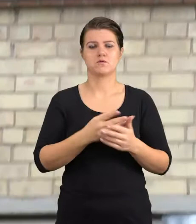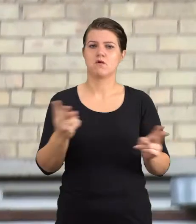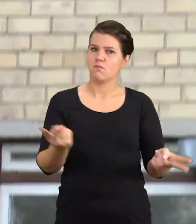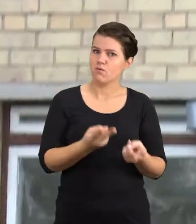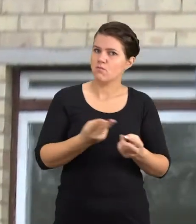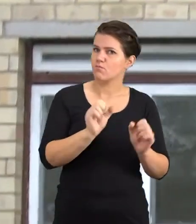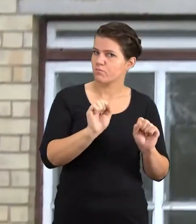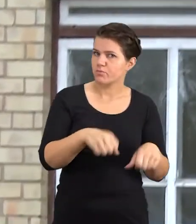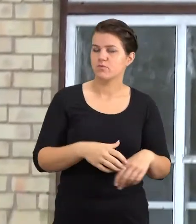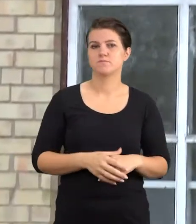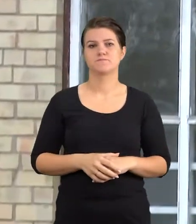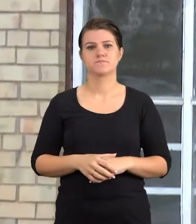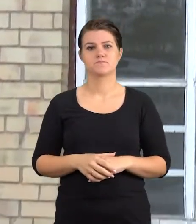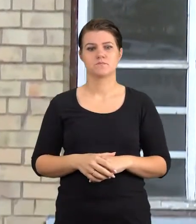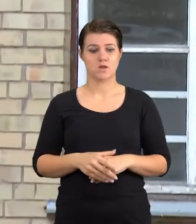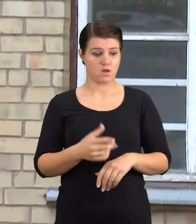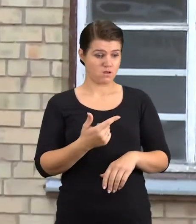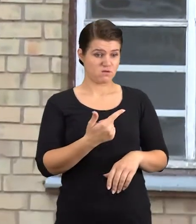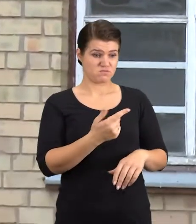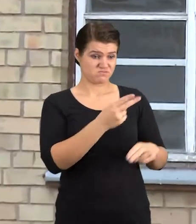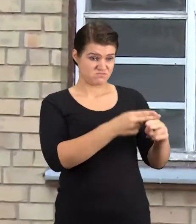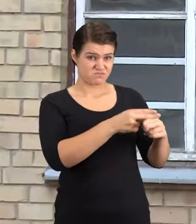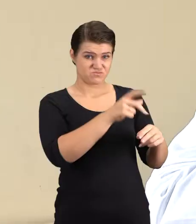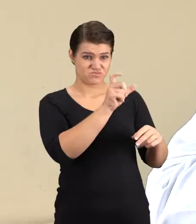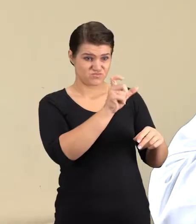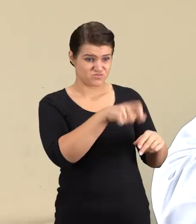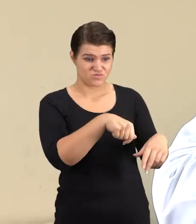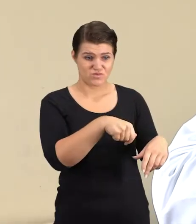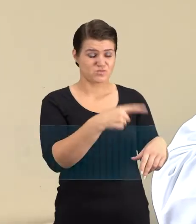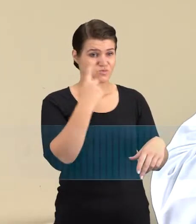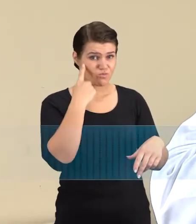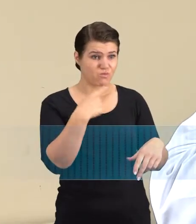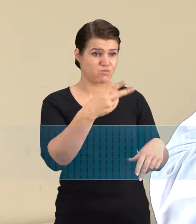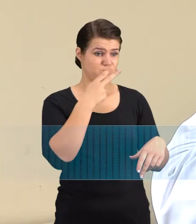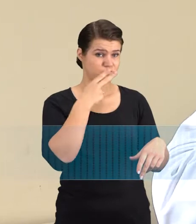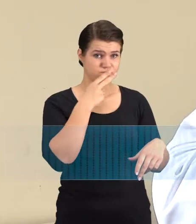kartais už savo poelgius ir neatsako. O mūsų ligoniai tai gali į pokaldrą palysti.